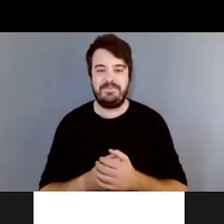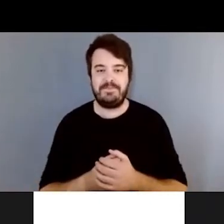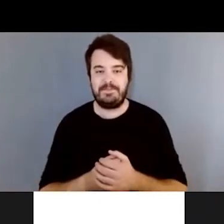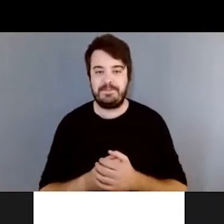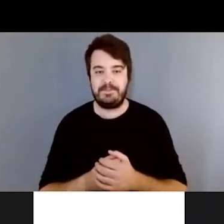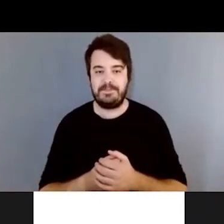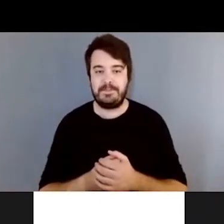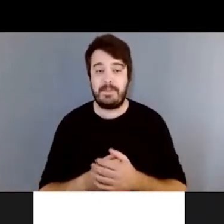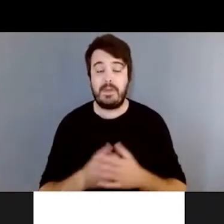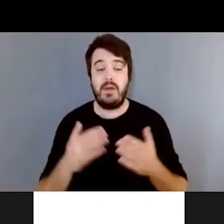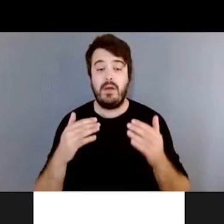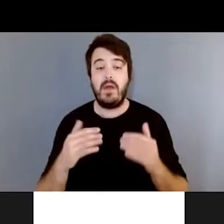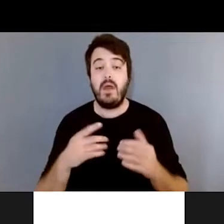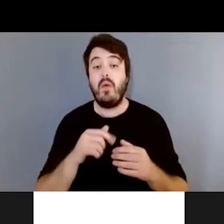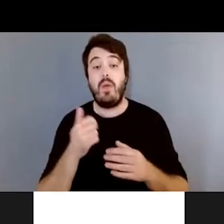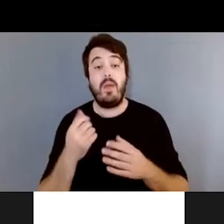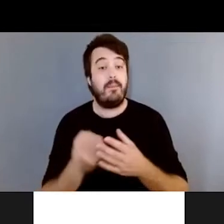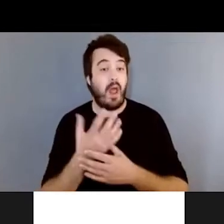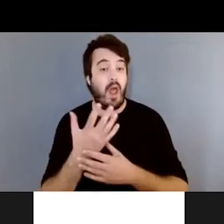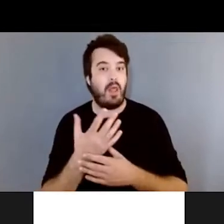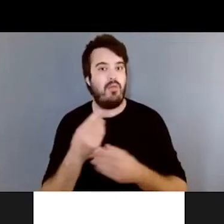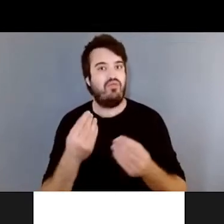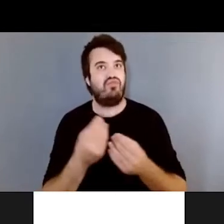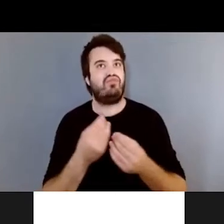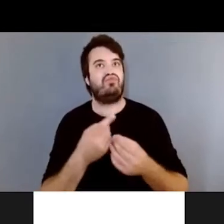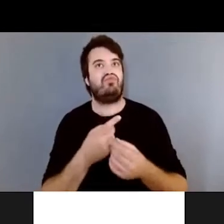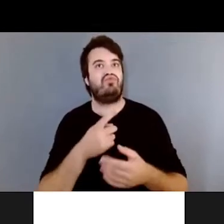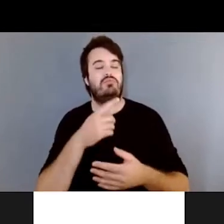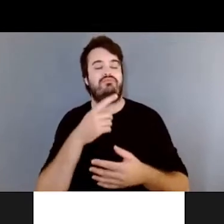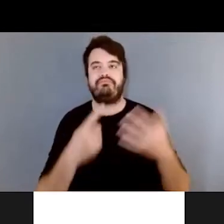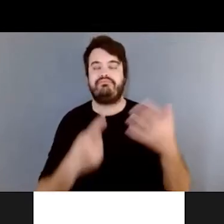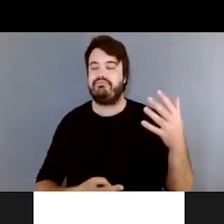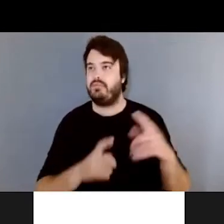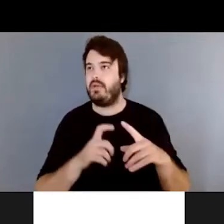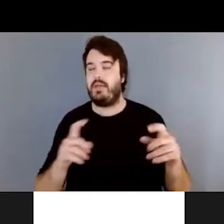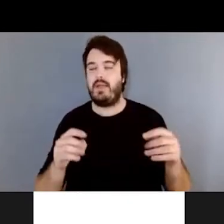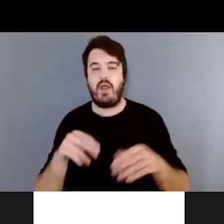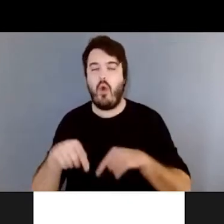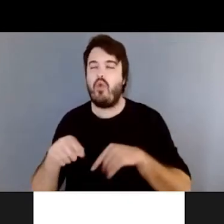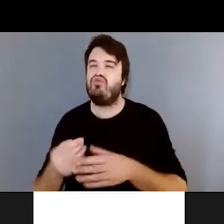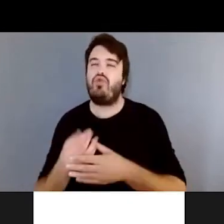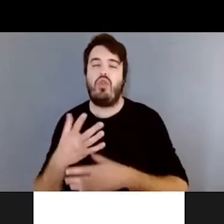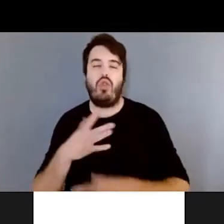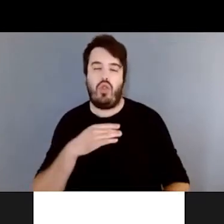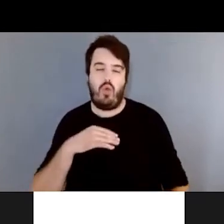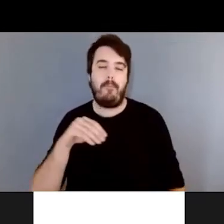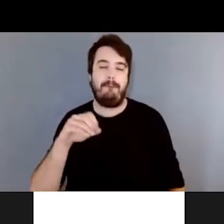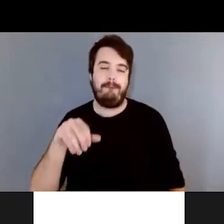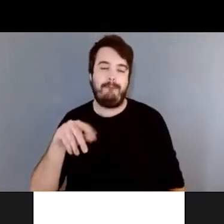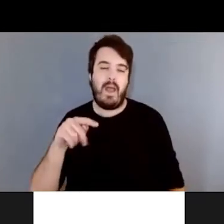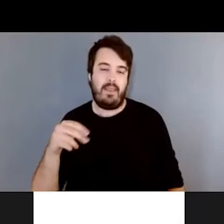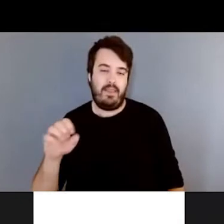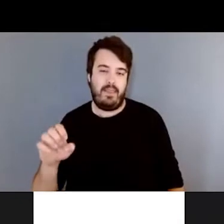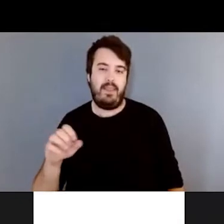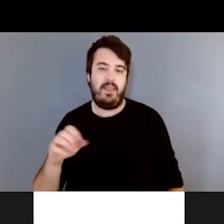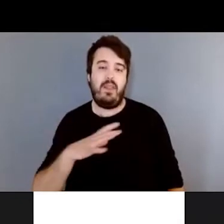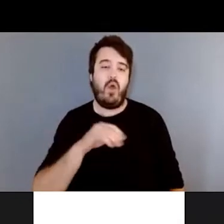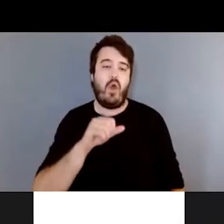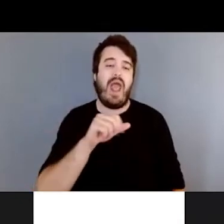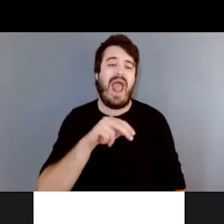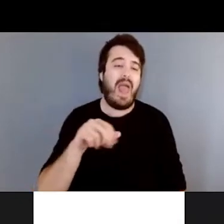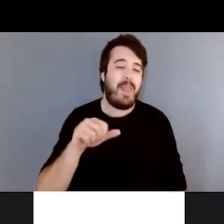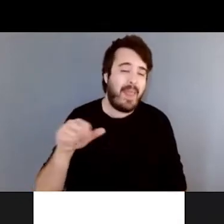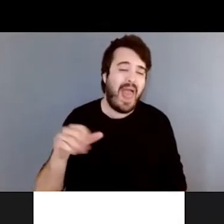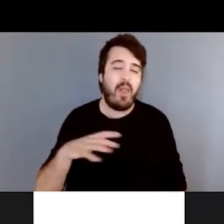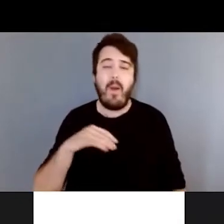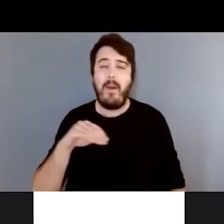Une plante qui a beaucoup de variétés horticole. Il y des menthes. On appelle ça des menthes ananas, des menthes chocolat.